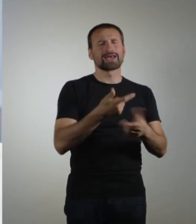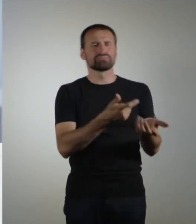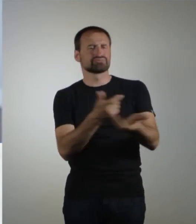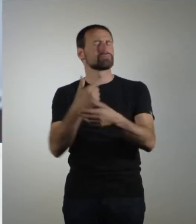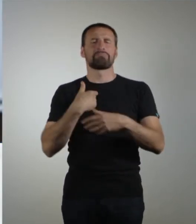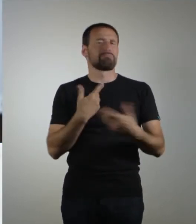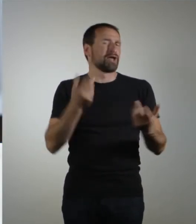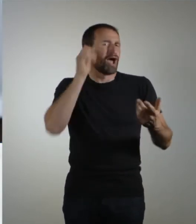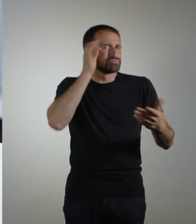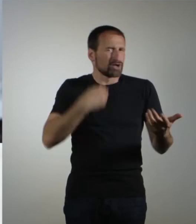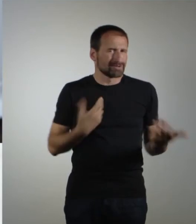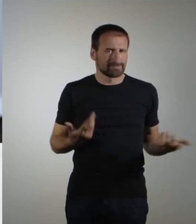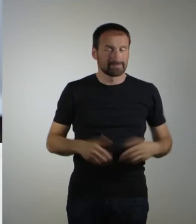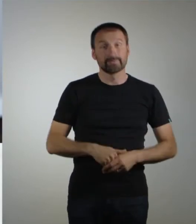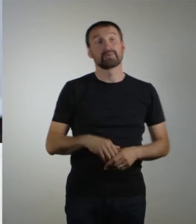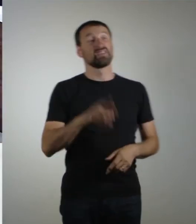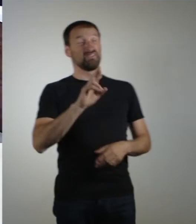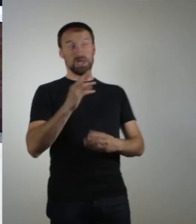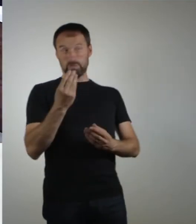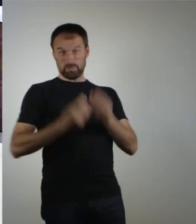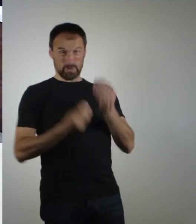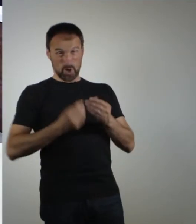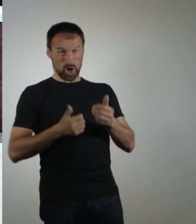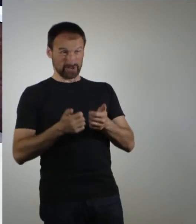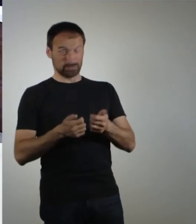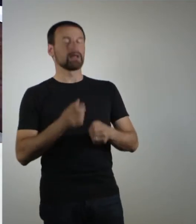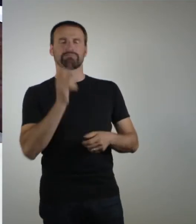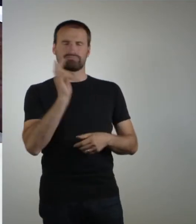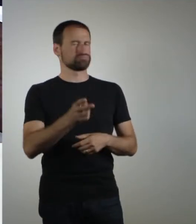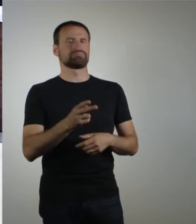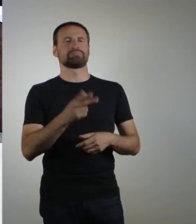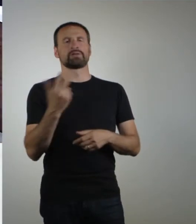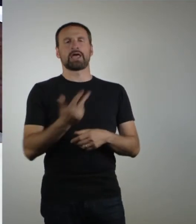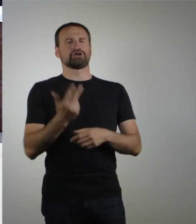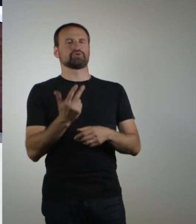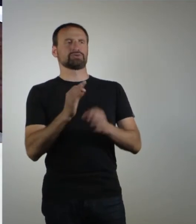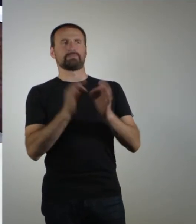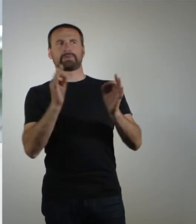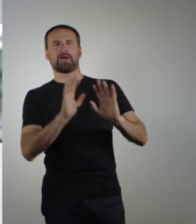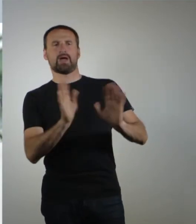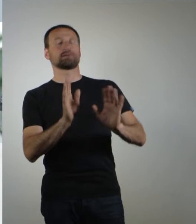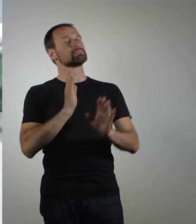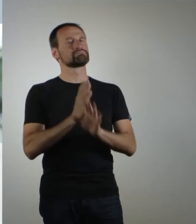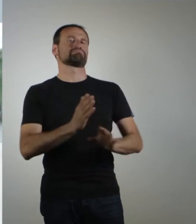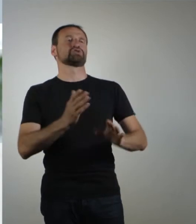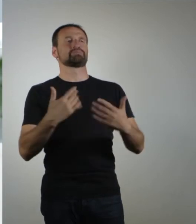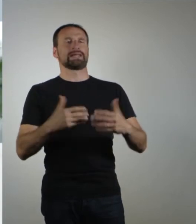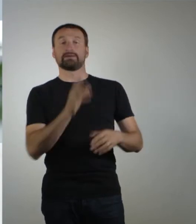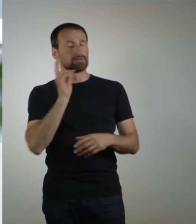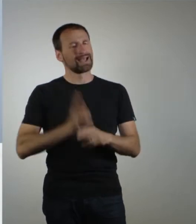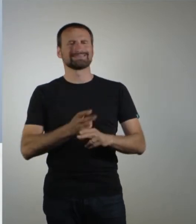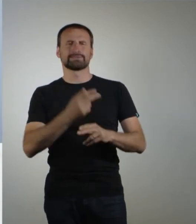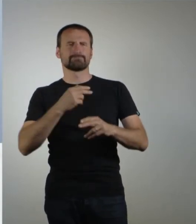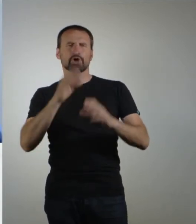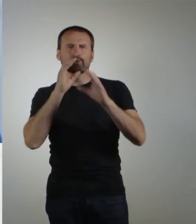vier Stunden am Tag spielt und den Rest benutzt er halt tatsächlich, um sich die Theorie anzueignen, Gegner zu analysieren, Kommunikationstraining mit seinem Team zu